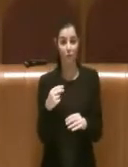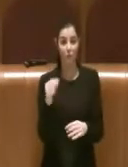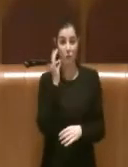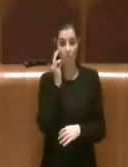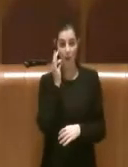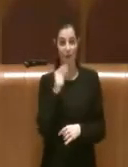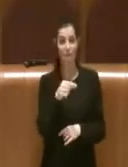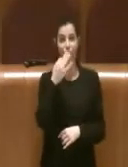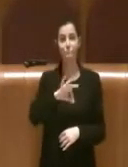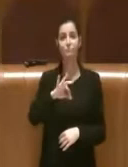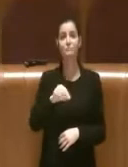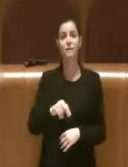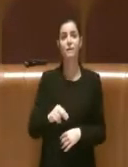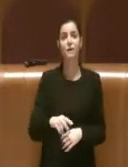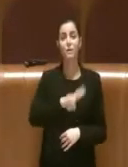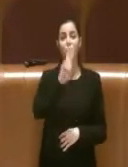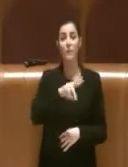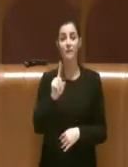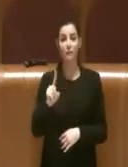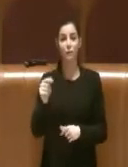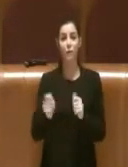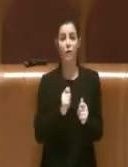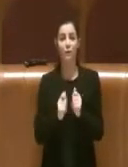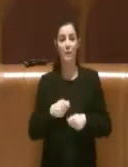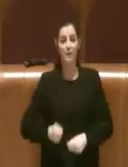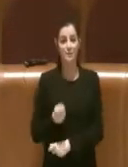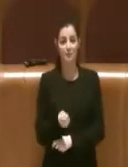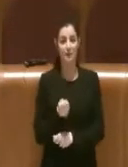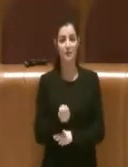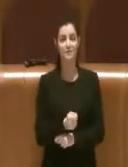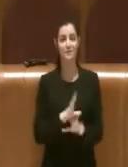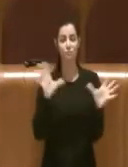'annualità 2021 economie di spesa per 11 milioni di euro.